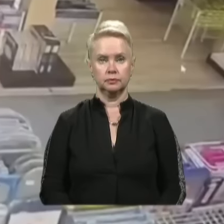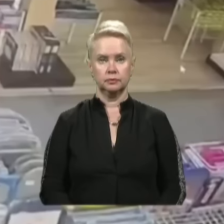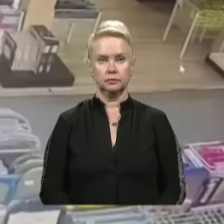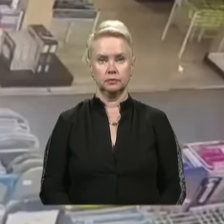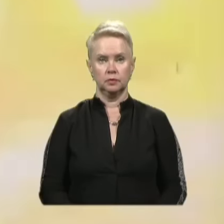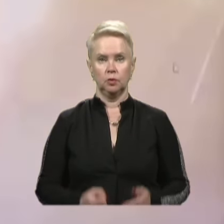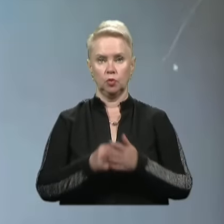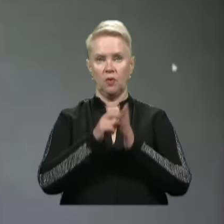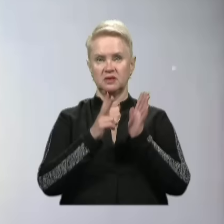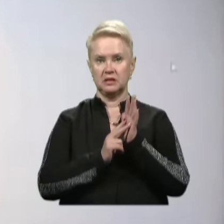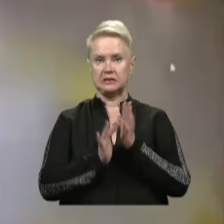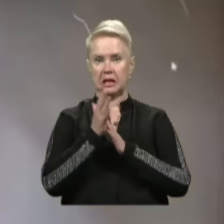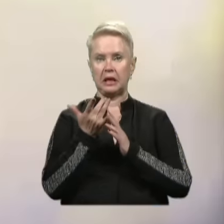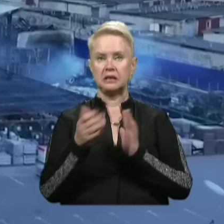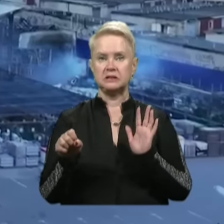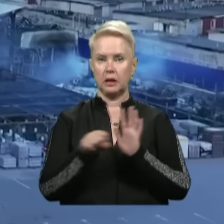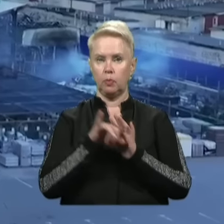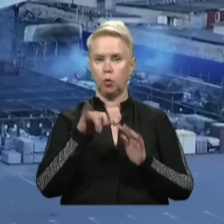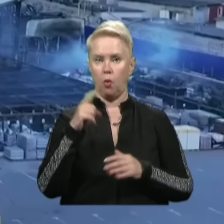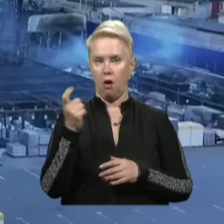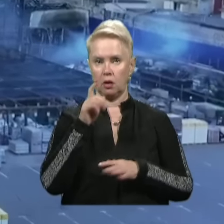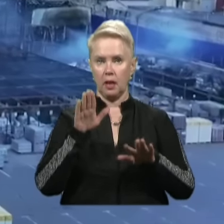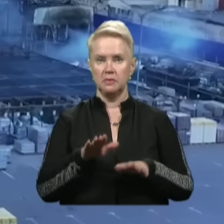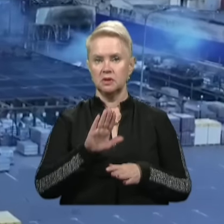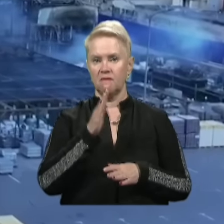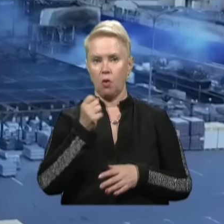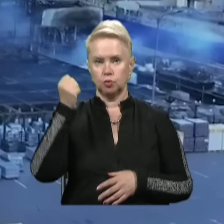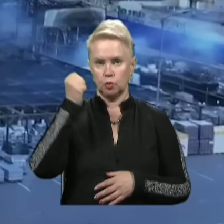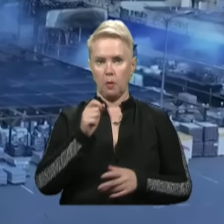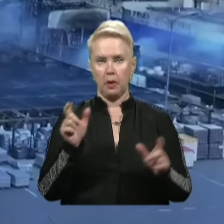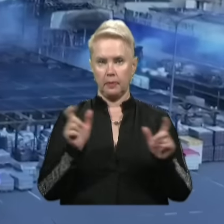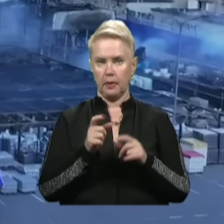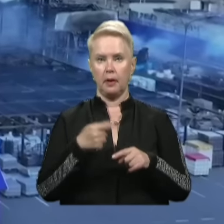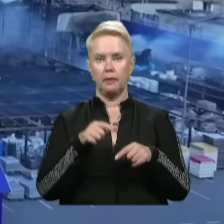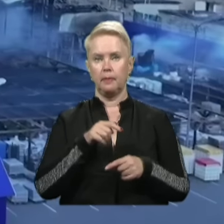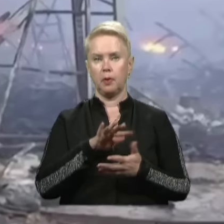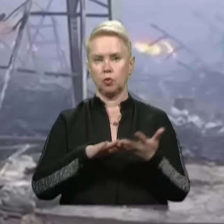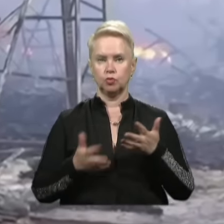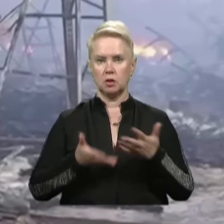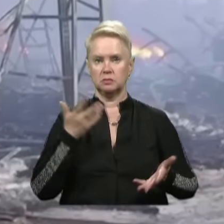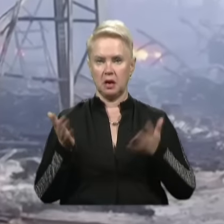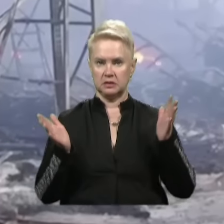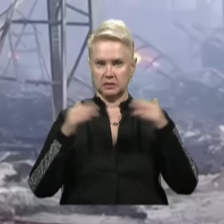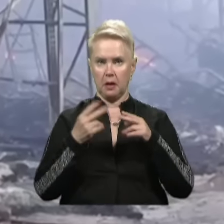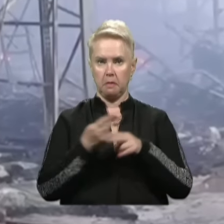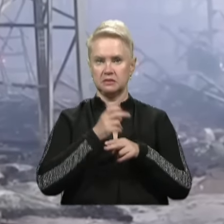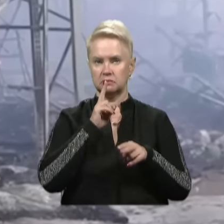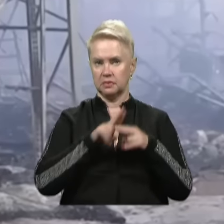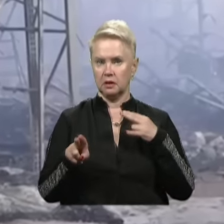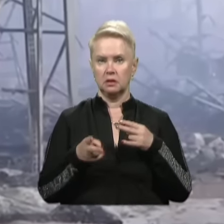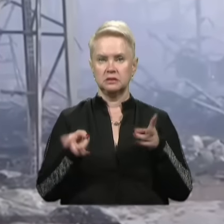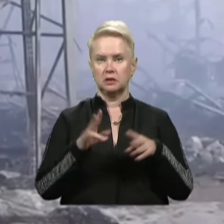До 18-ти зросла кількість загиблих у Харкові. На місці ворожого удару по гіпермаркету продовжують розбирати завали. Без вісти зниклими